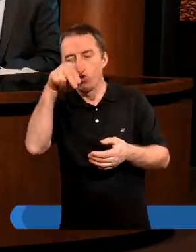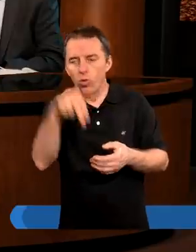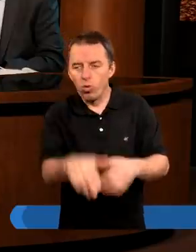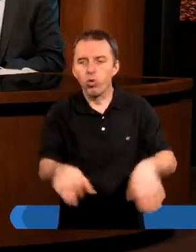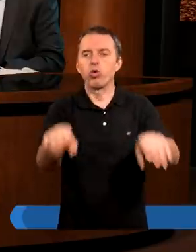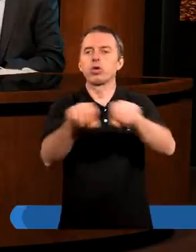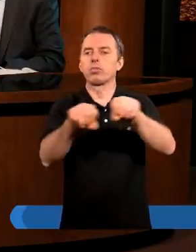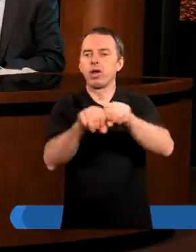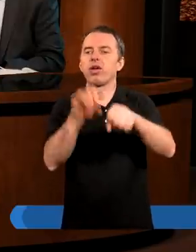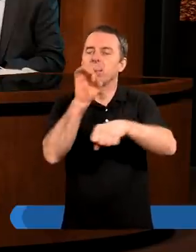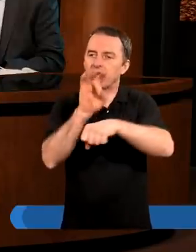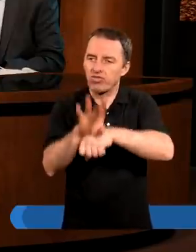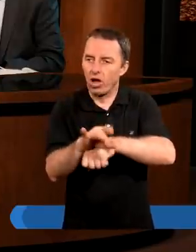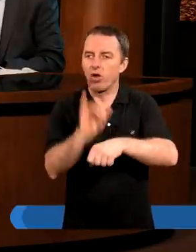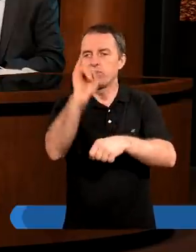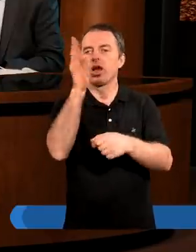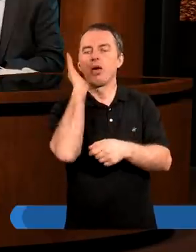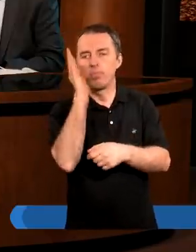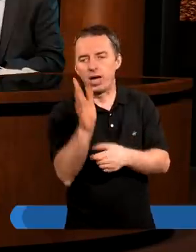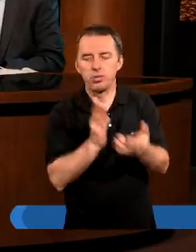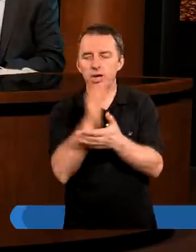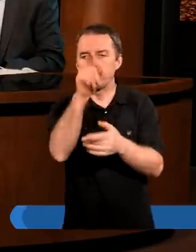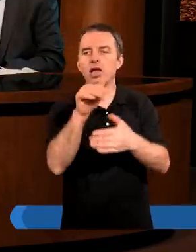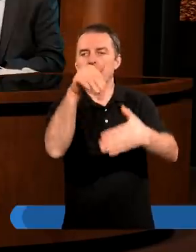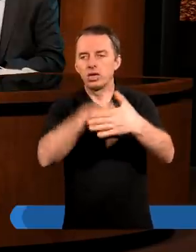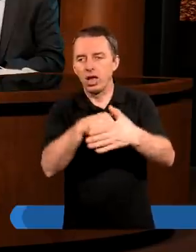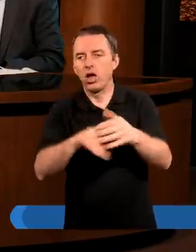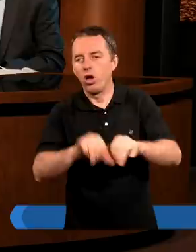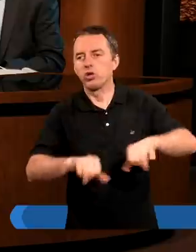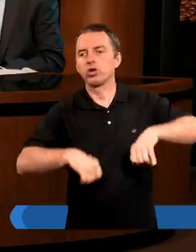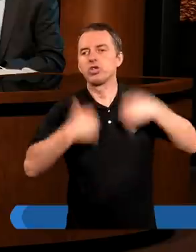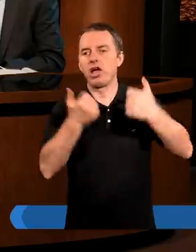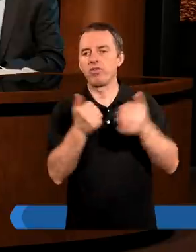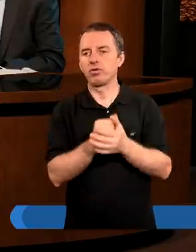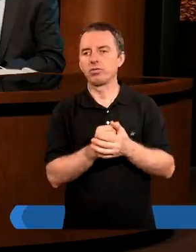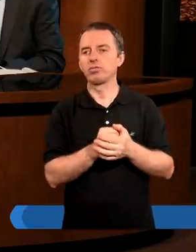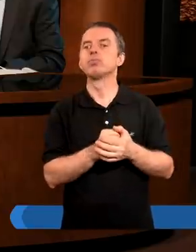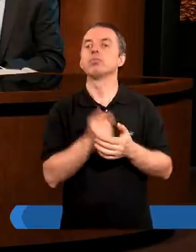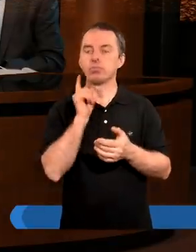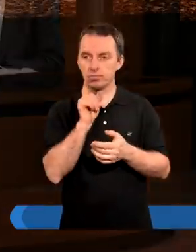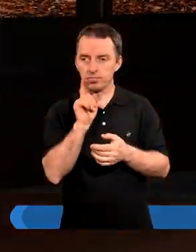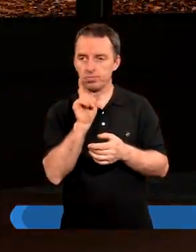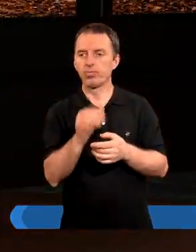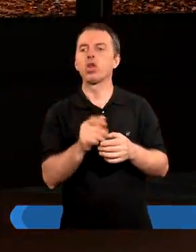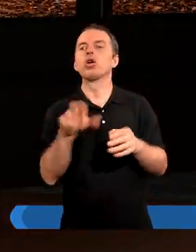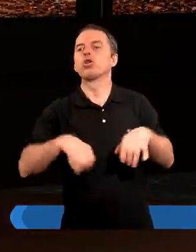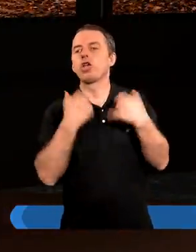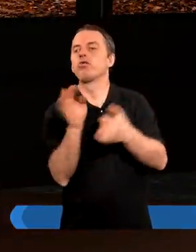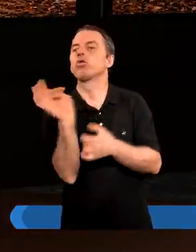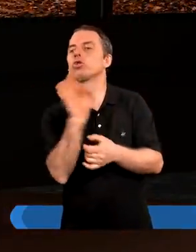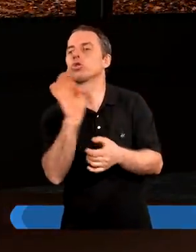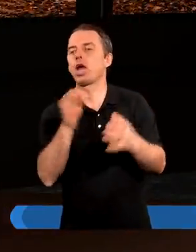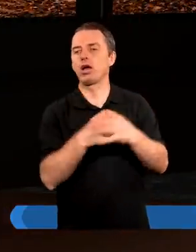usprawiedliwieni krwią Jego będziemy przez Niego zachowani od gniewu. Od gniewu czy Jego?